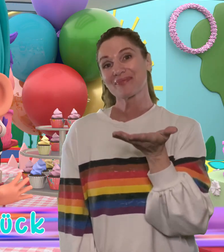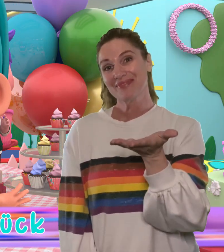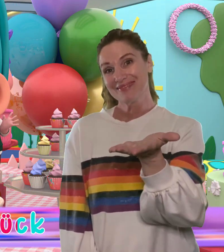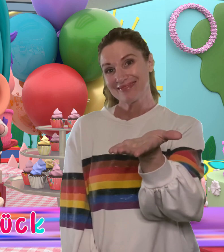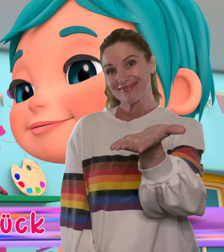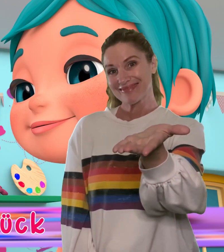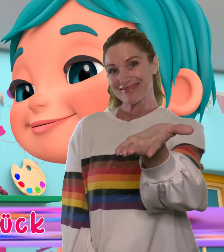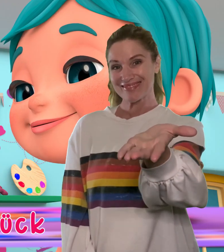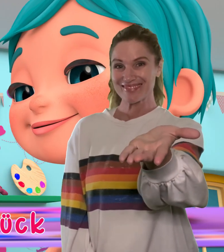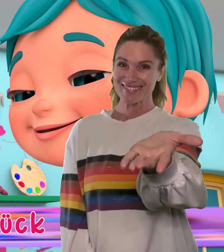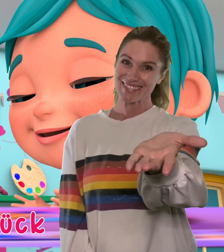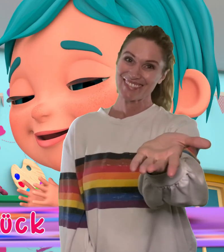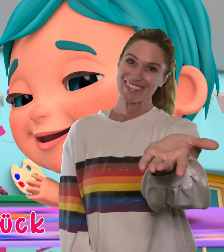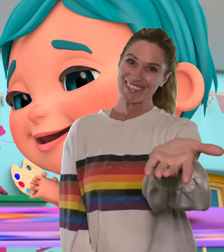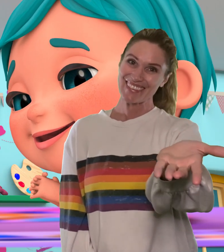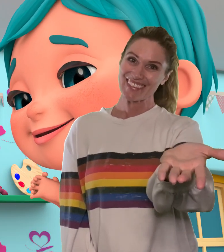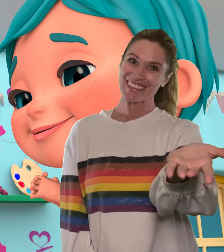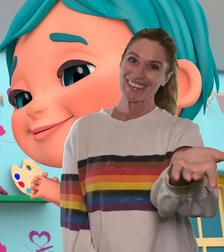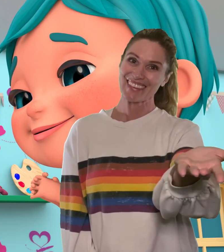Glück.